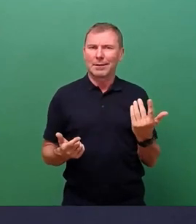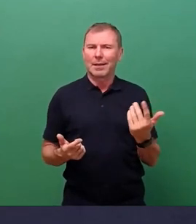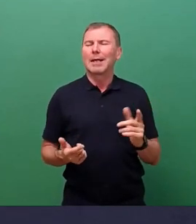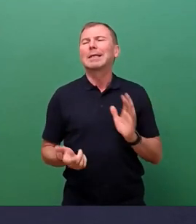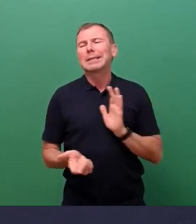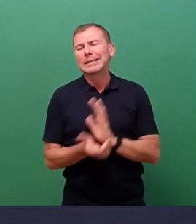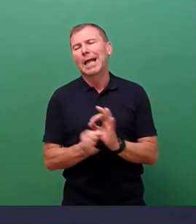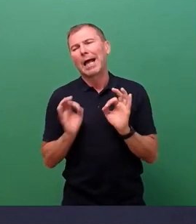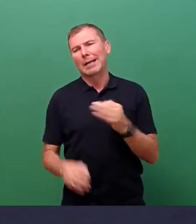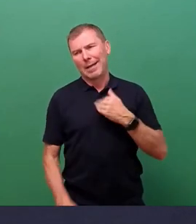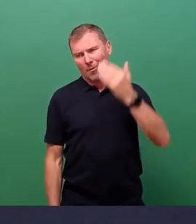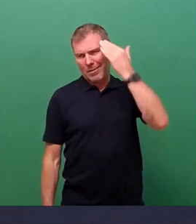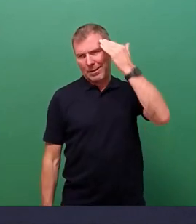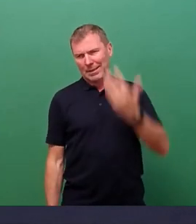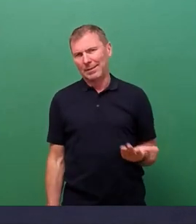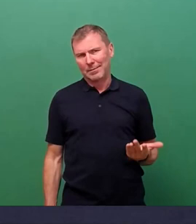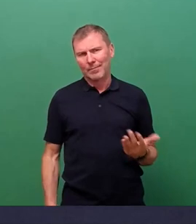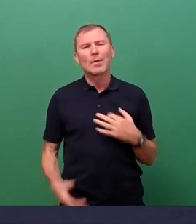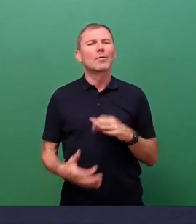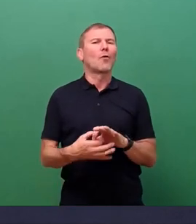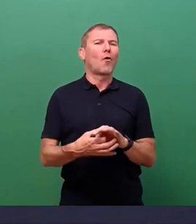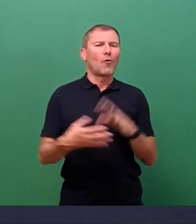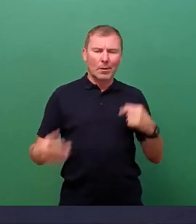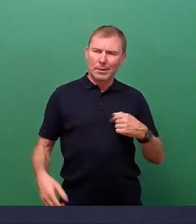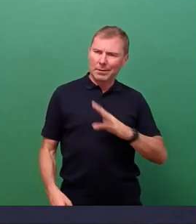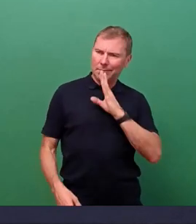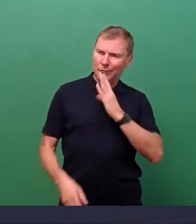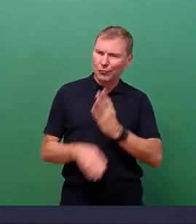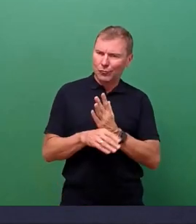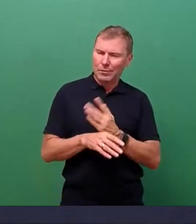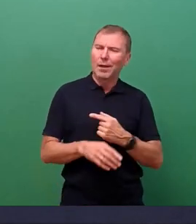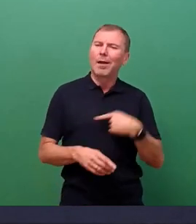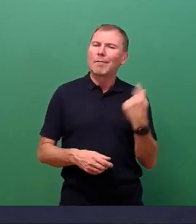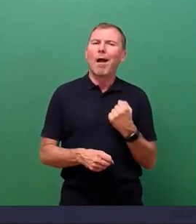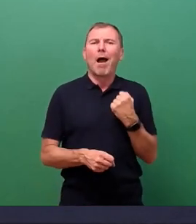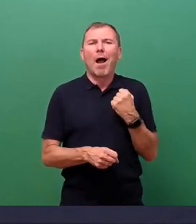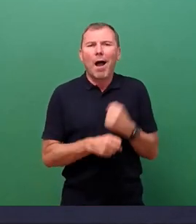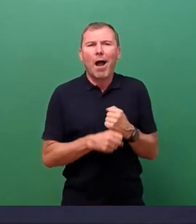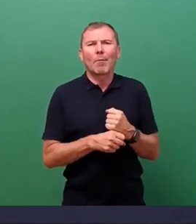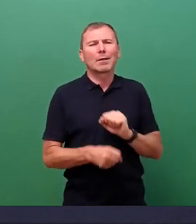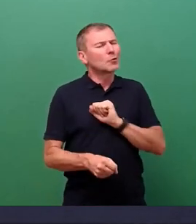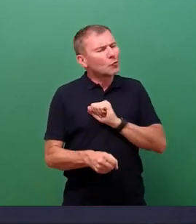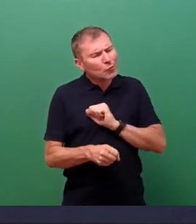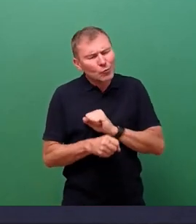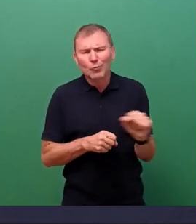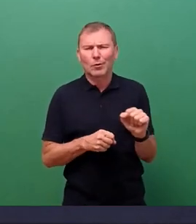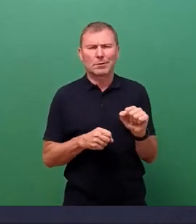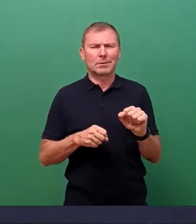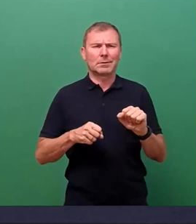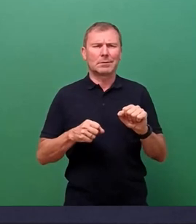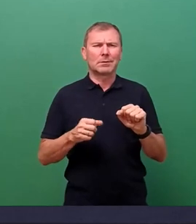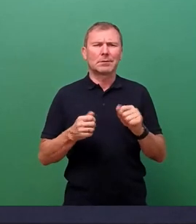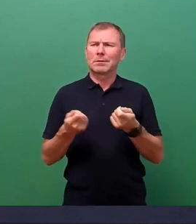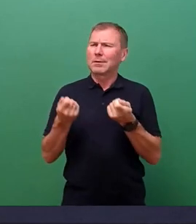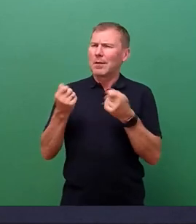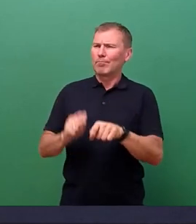Unabhängig davon, habe ich Ihnen ja gesagt, arbeiten wir trotz, dass die Umsetzung